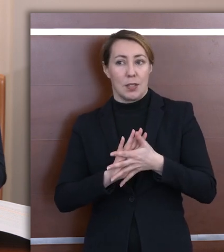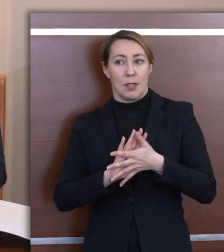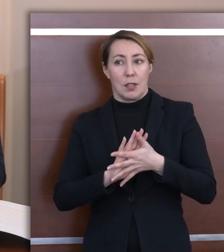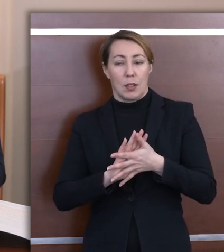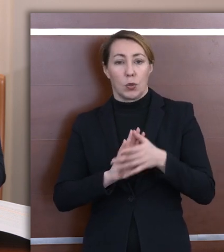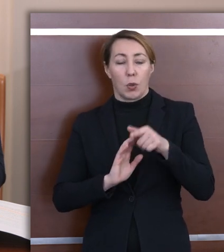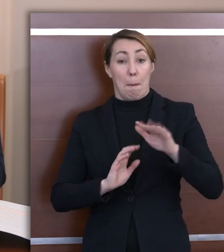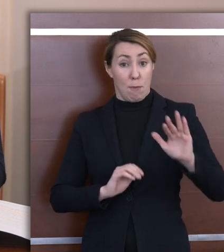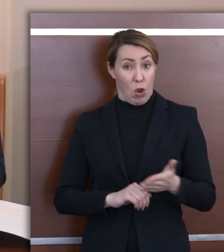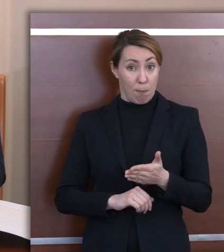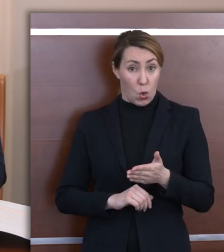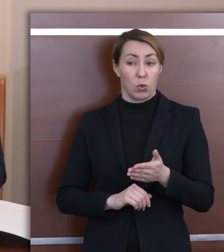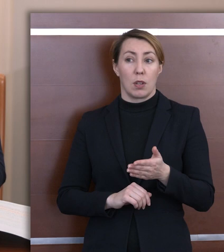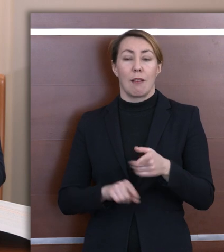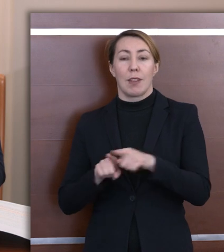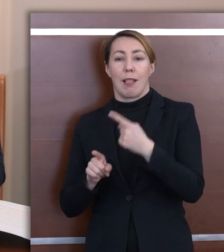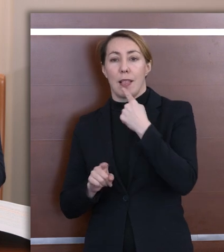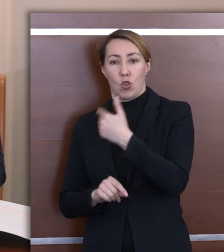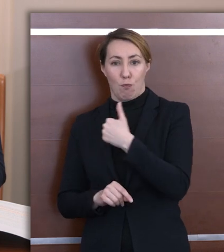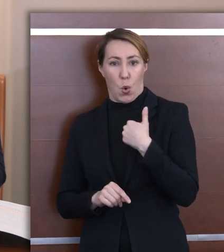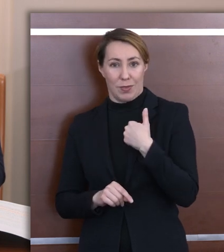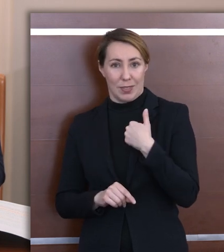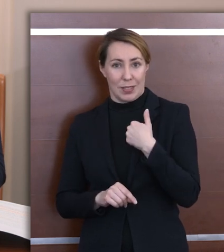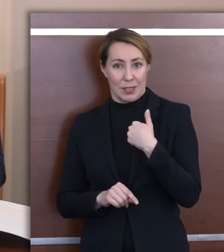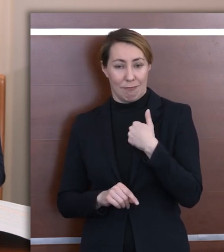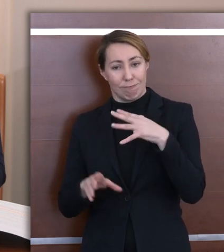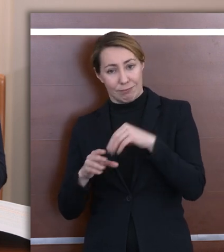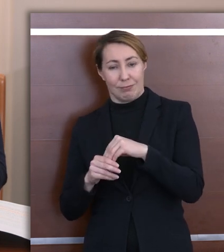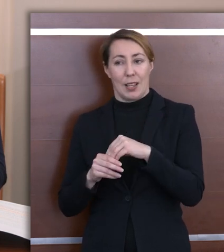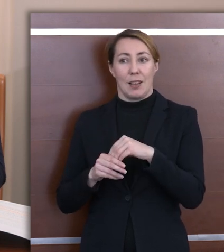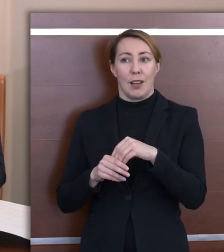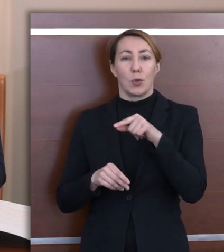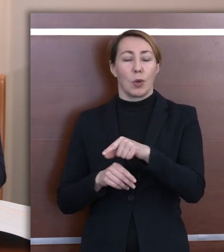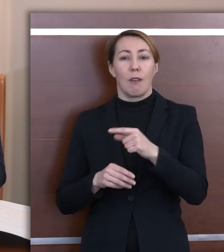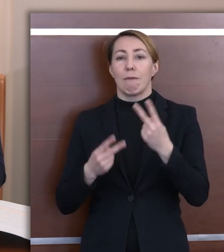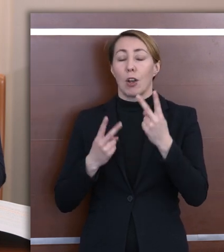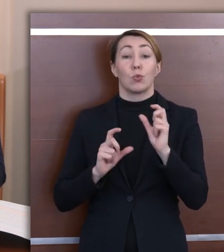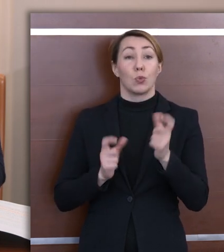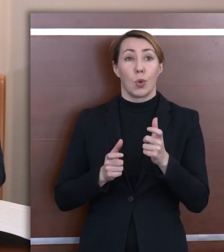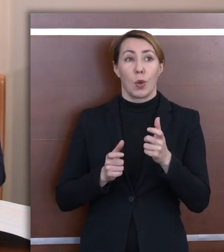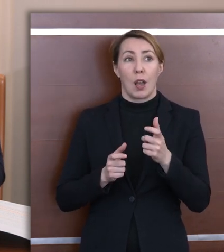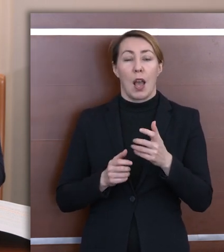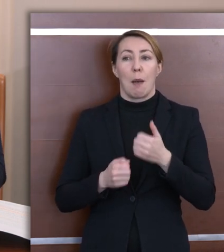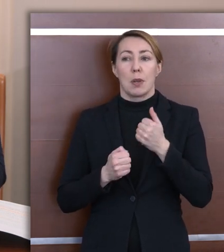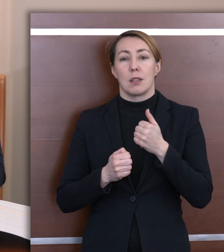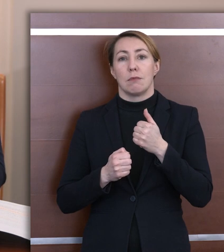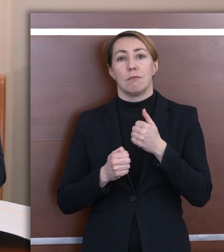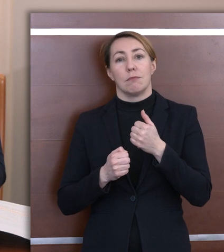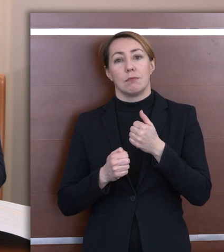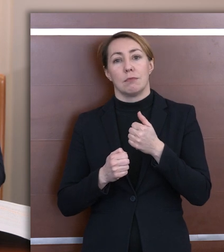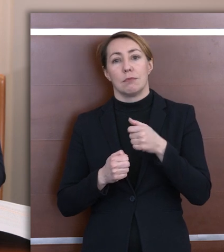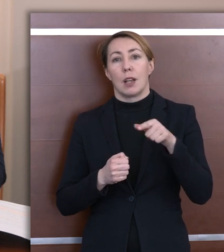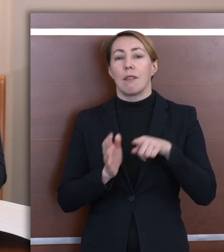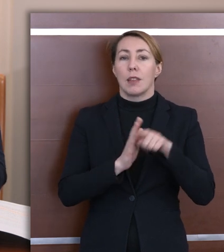przedmiotu i języka polskiego. Istota tego rozwiązania polega na tym, że na wyposażeniu